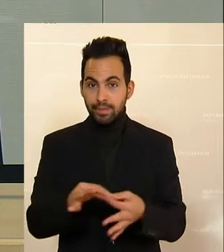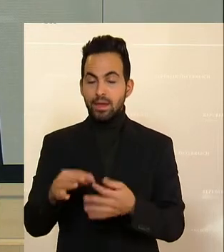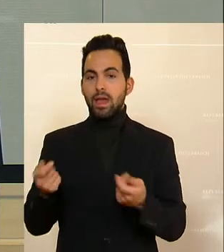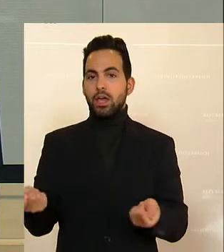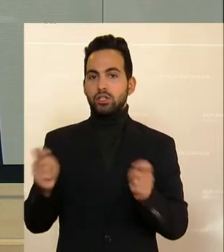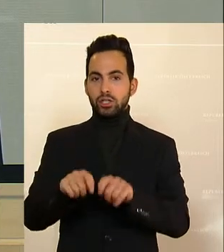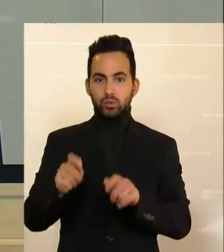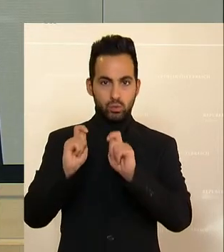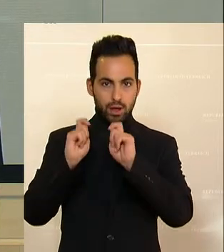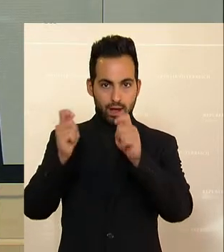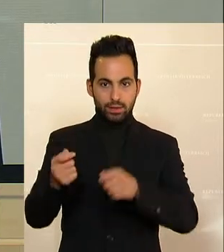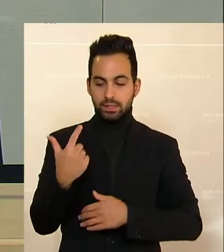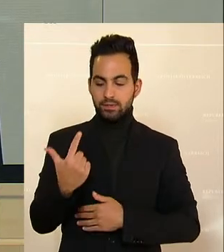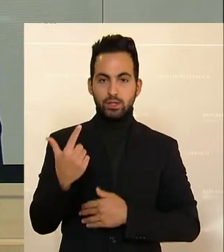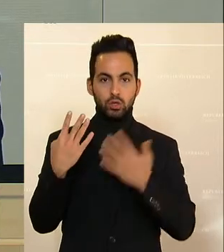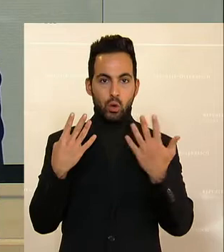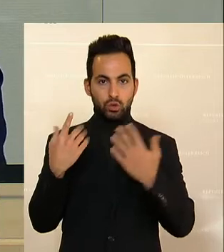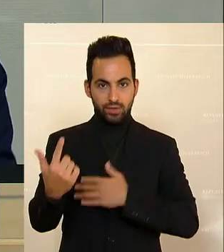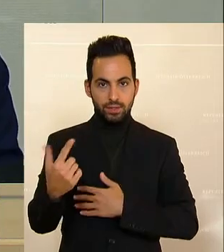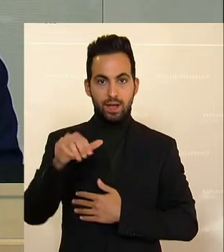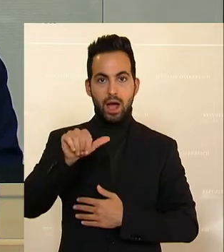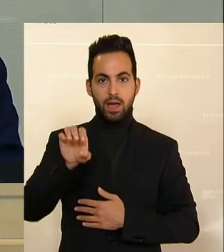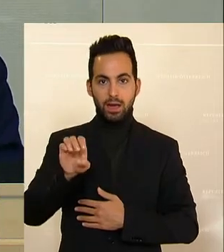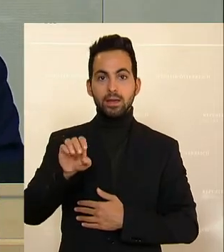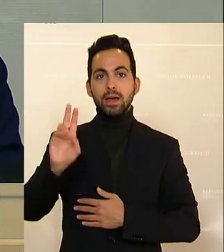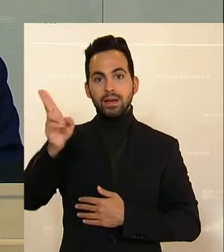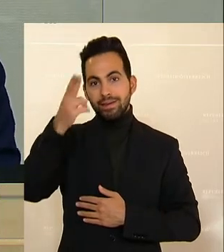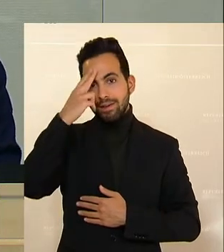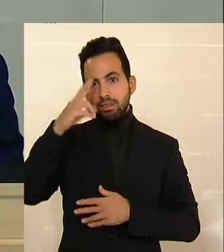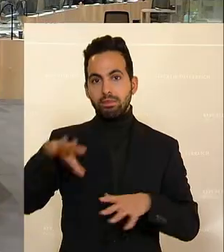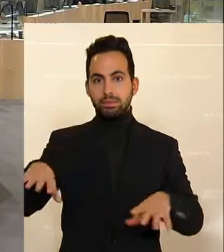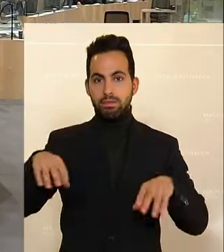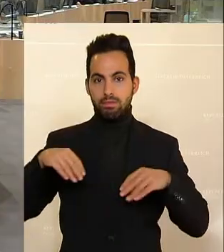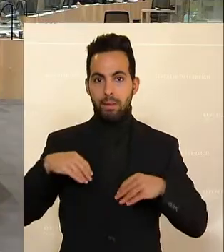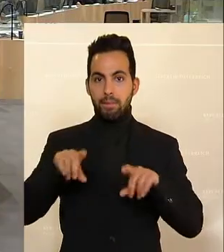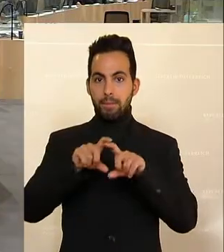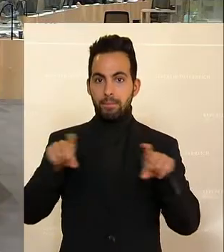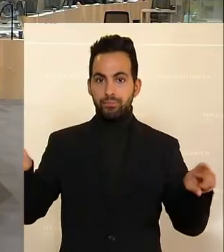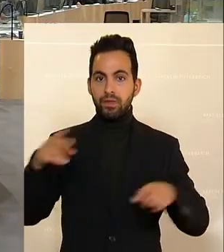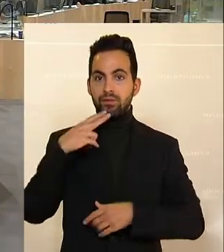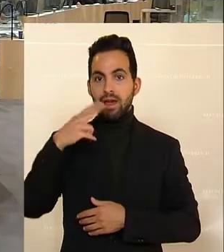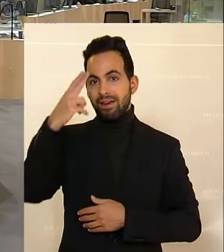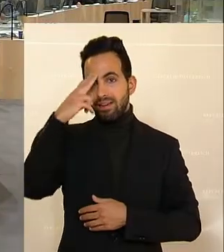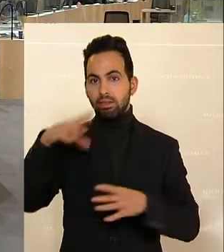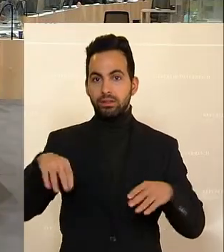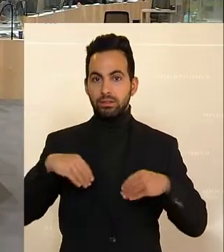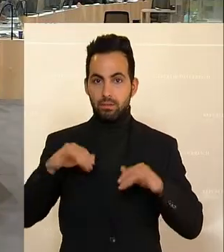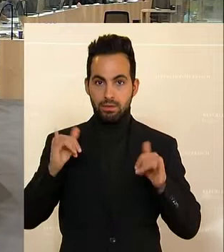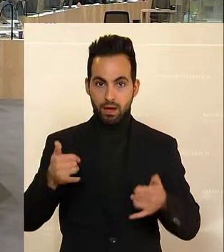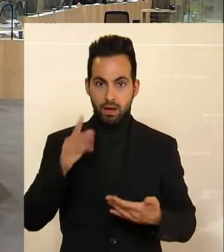Entschließungsantrags 2029 a.e. zur Kenntnis zu nehmen. Wer ist für diese Kenntnisnahme?